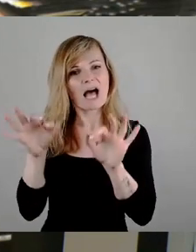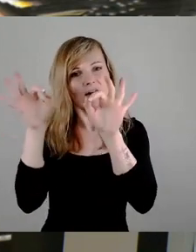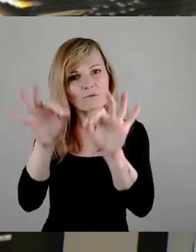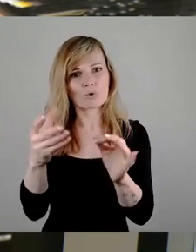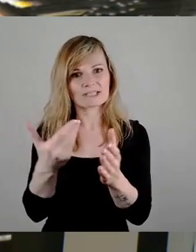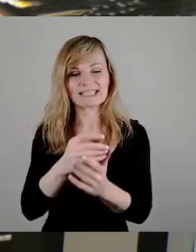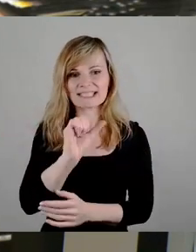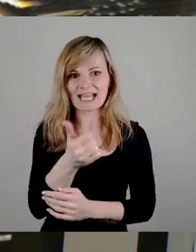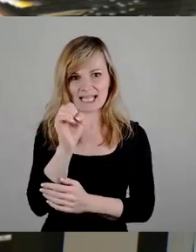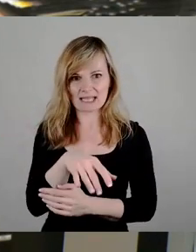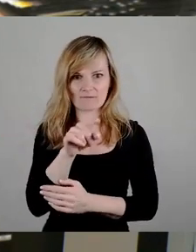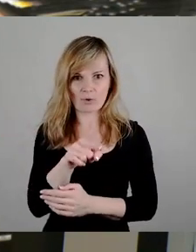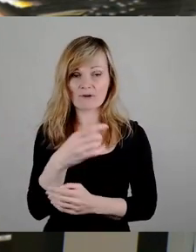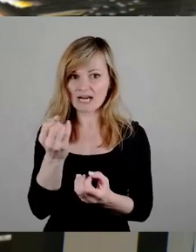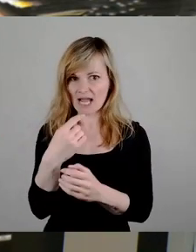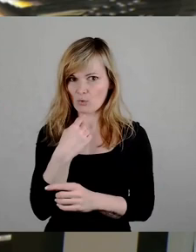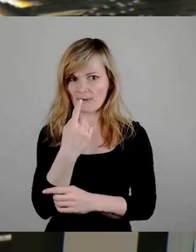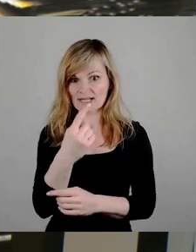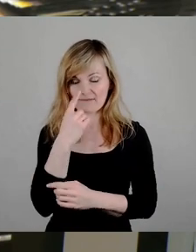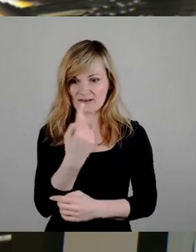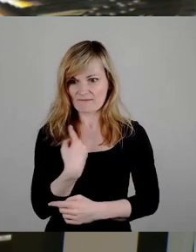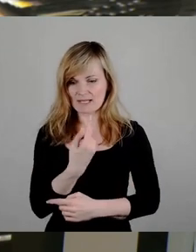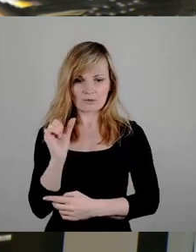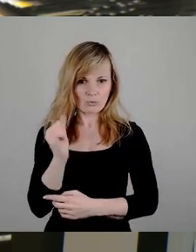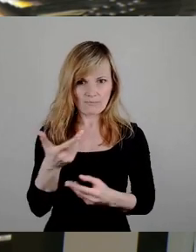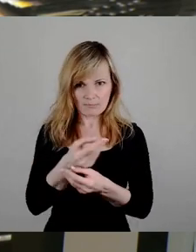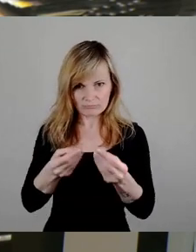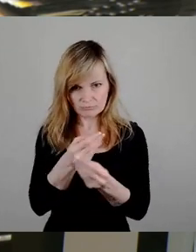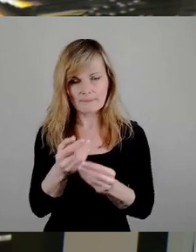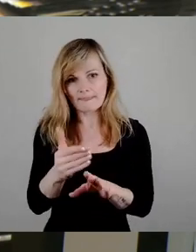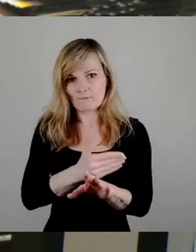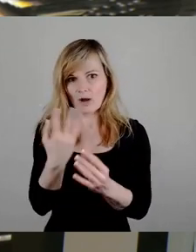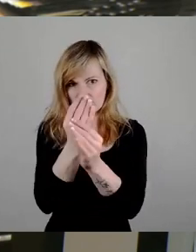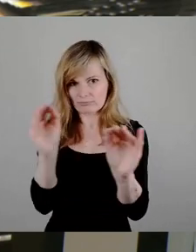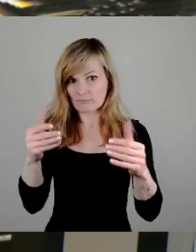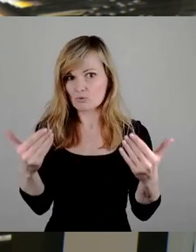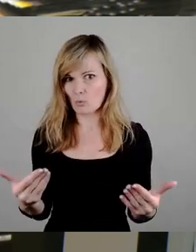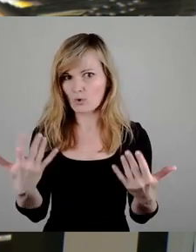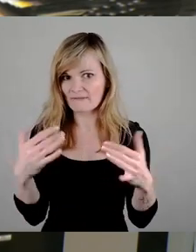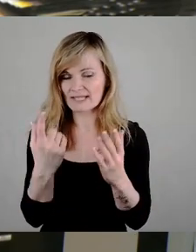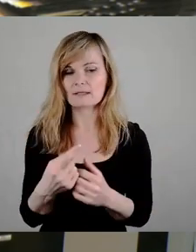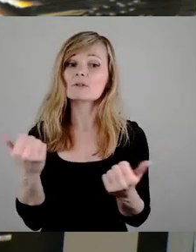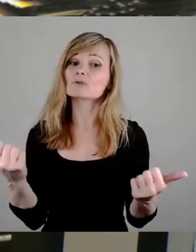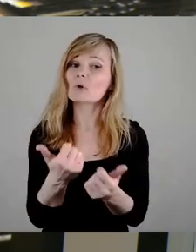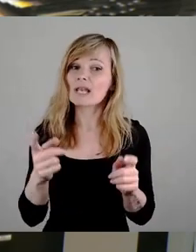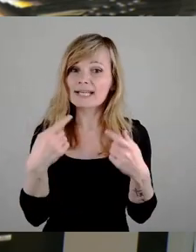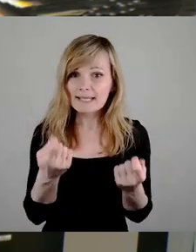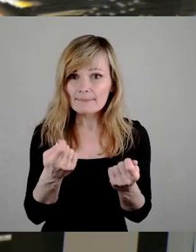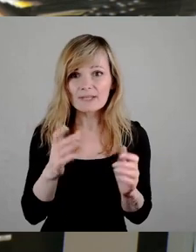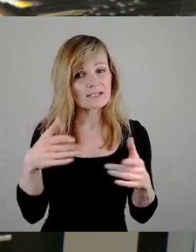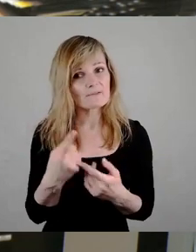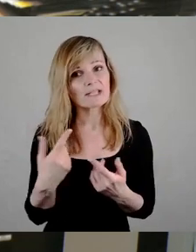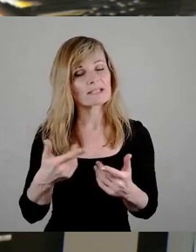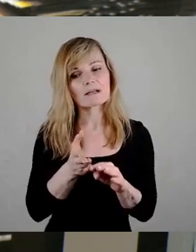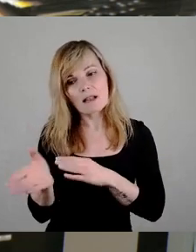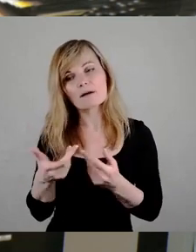wenn wir das dann hier im Stadtrat wieder diskutieren, schon mal vorab. Ich glaube, dass das ein tolles Ergebnis ist. Wir dürfen das nicht zerreden. Wir können es